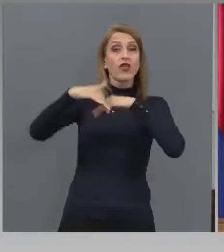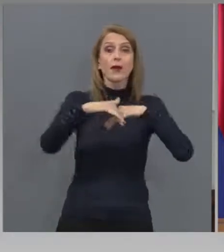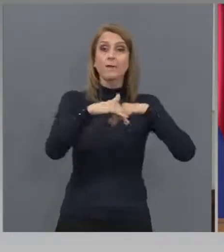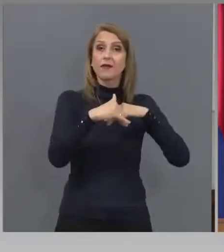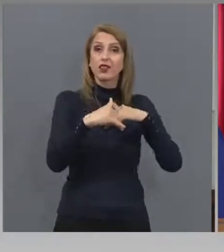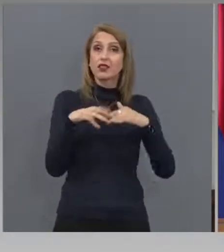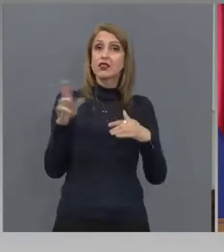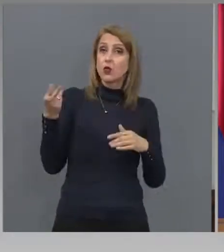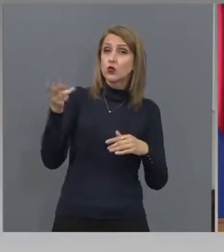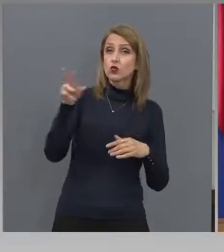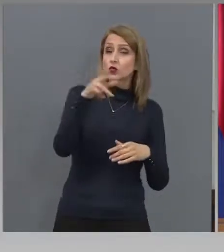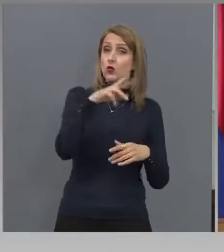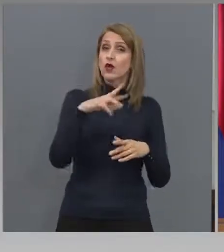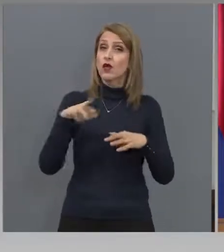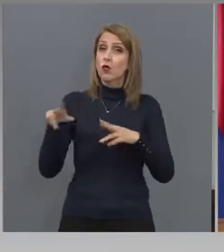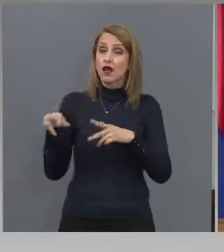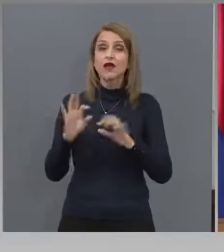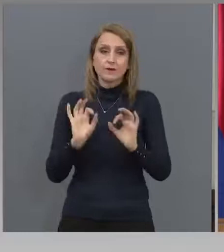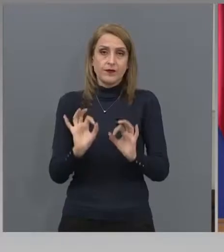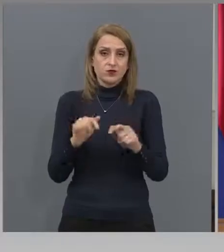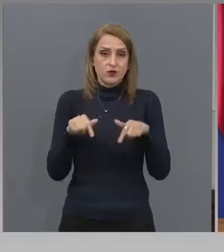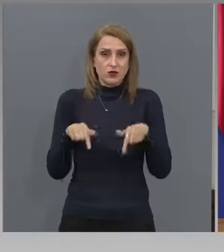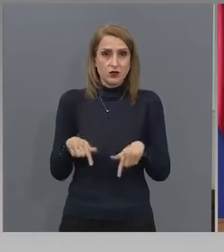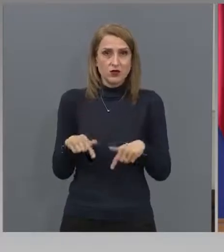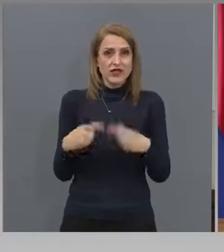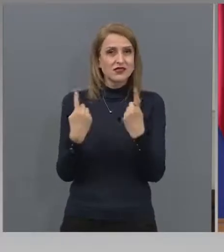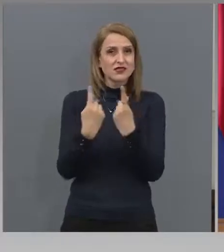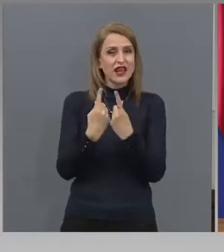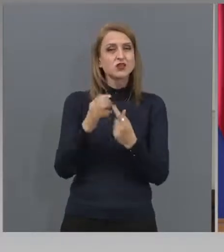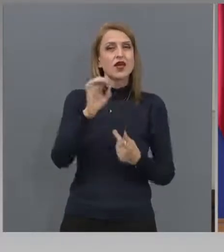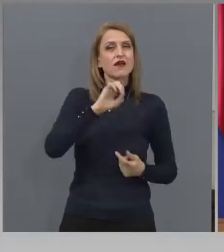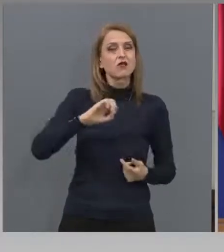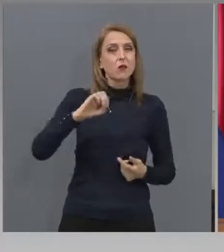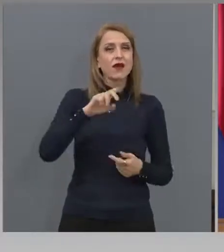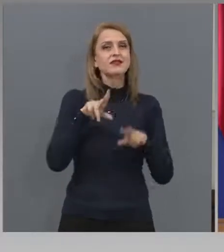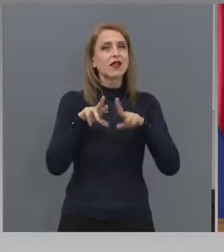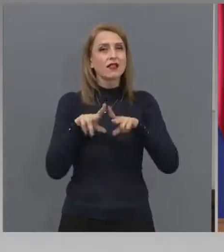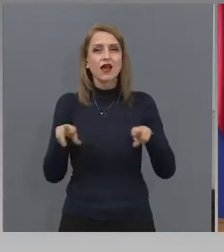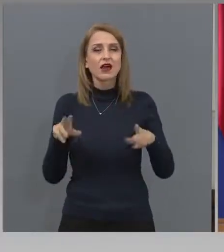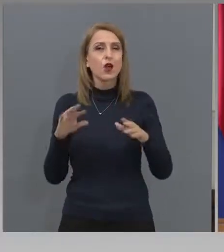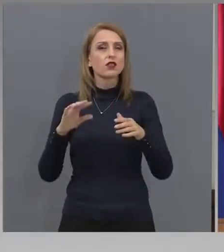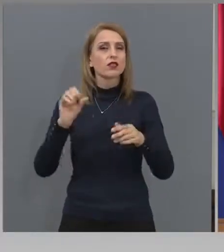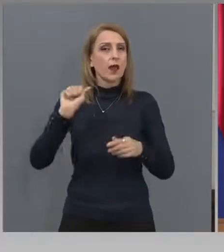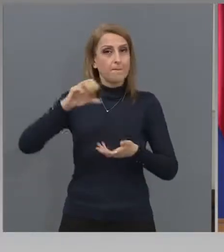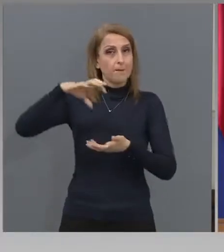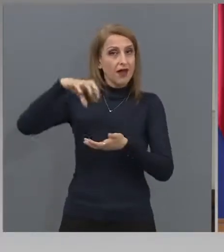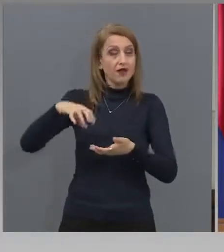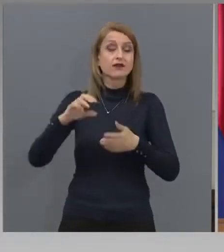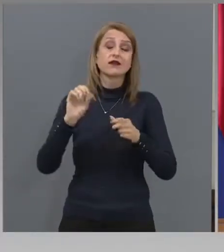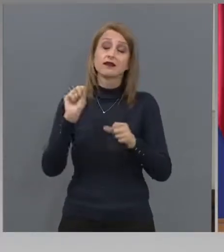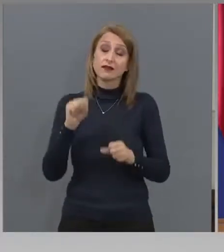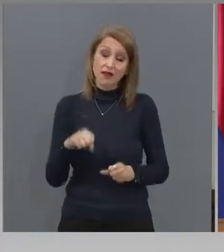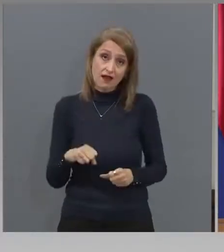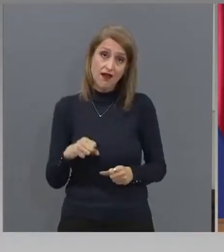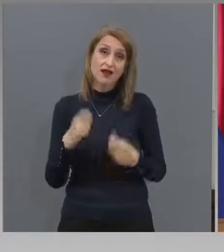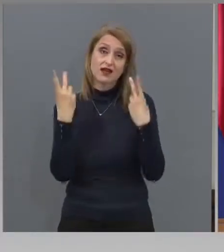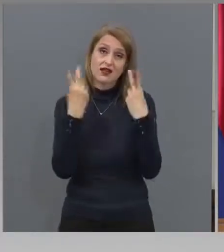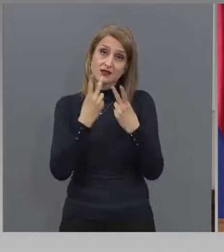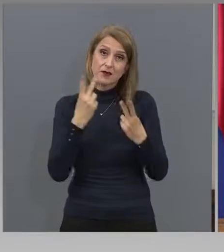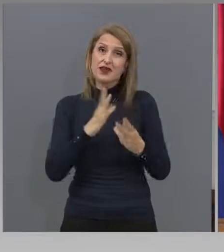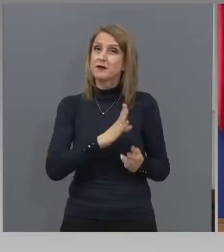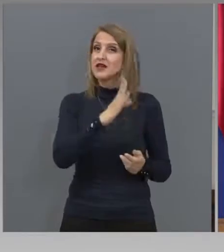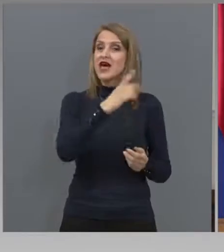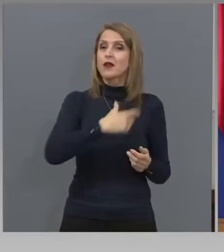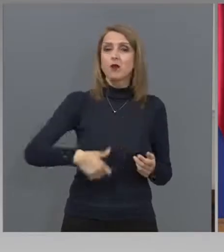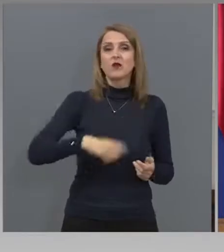изказах особено днеска на среща на Европейската народна партия на обяд. Да, разбираме нашите колеги в Република Севера на